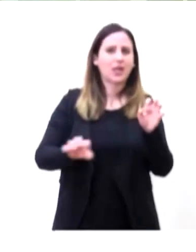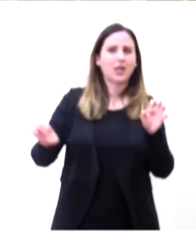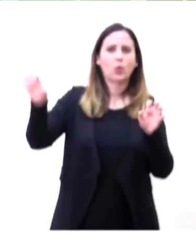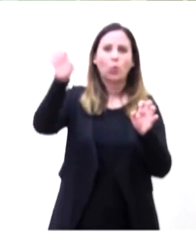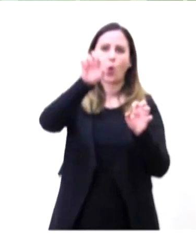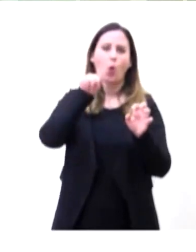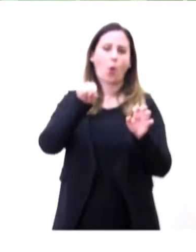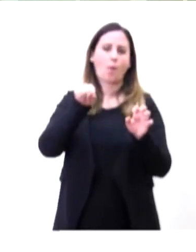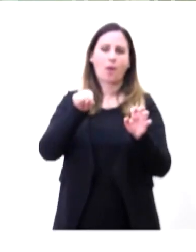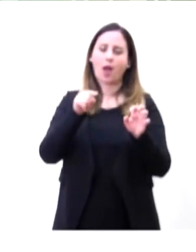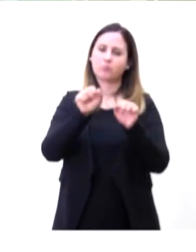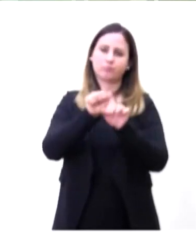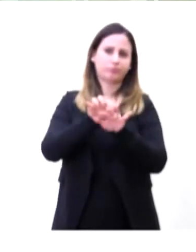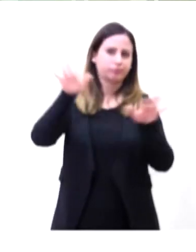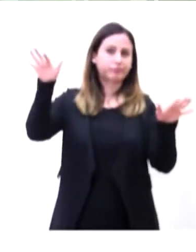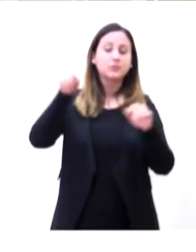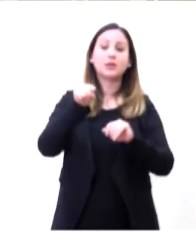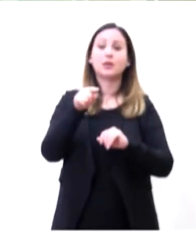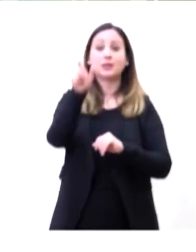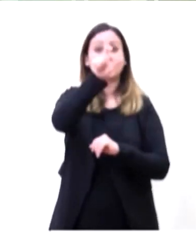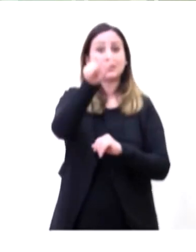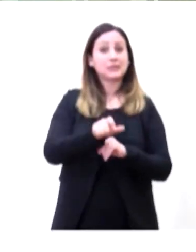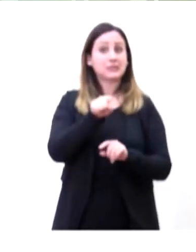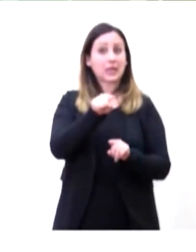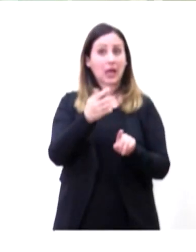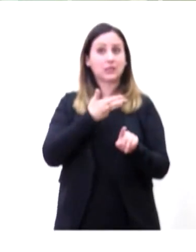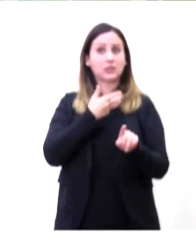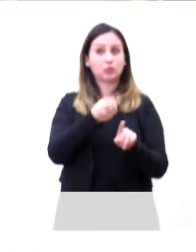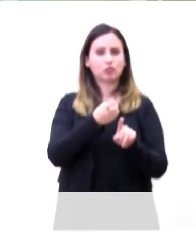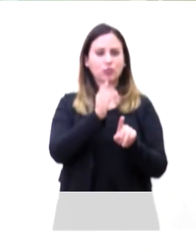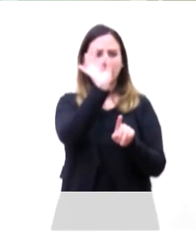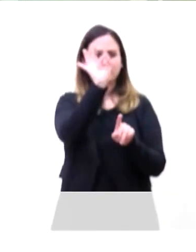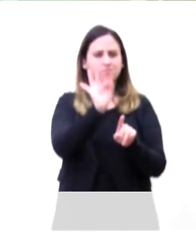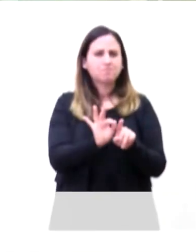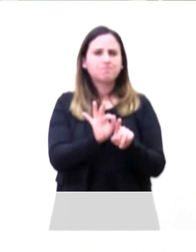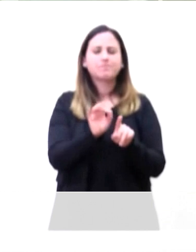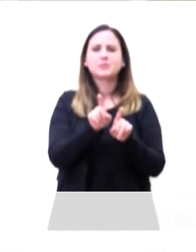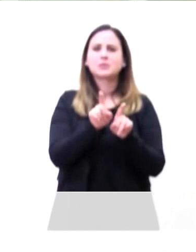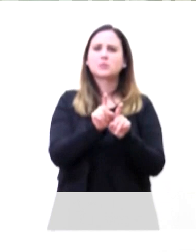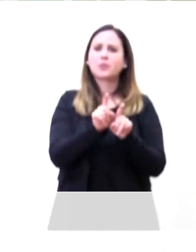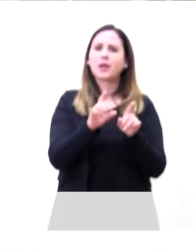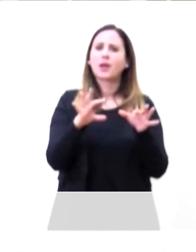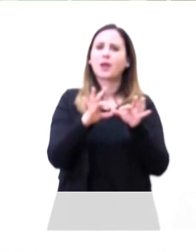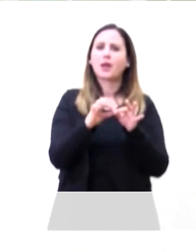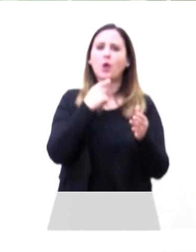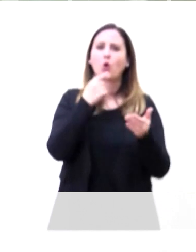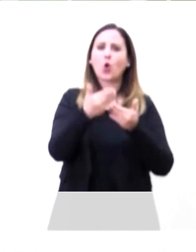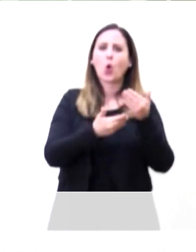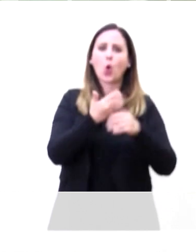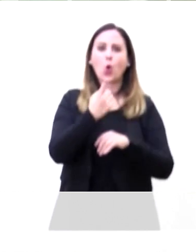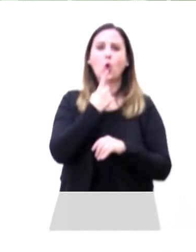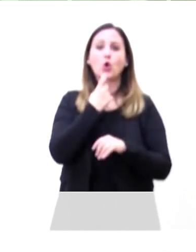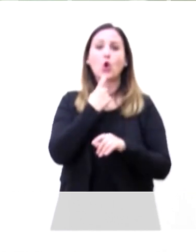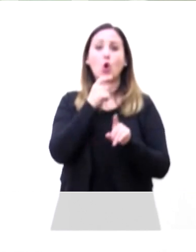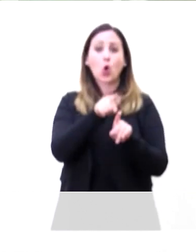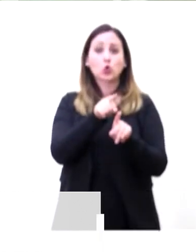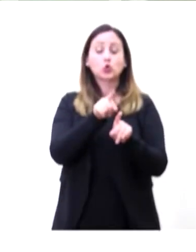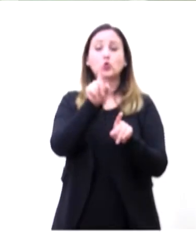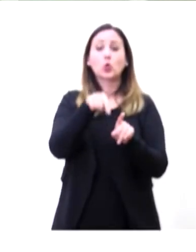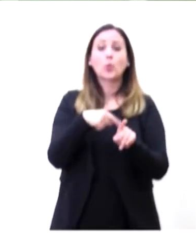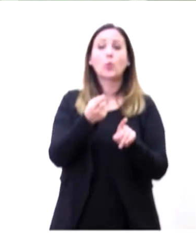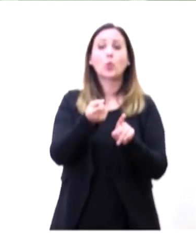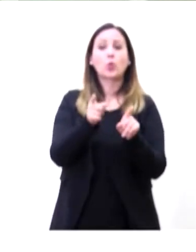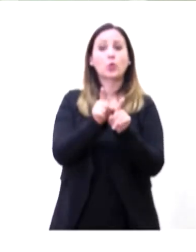L'Italia ha degli spot più rossi, un rosso più scuro, che coincidono poi, come vedremo, anche con una più elevata circolazione.